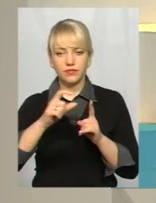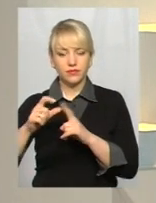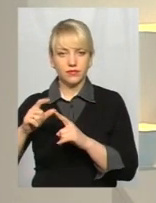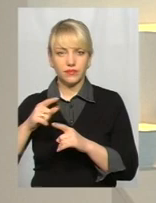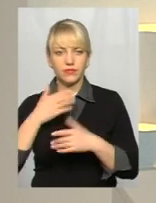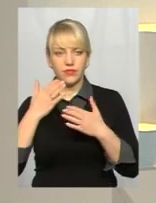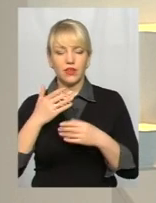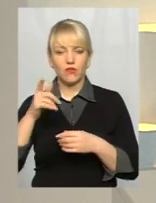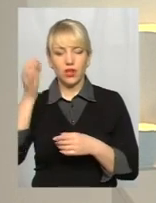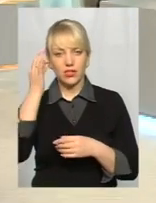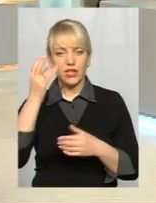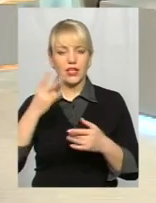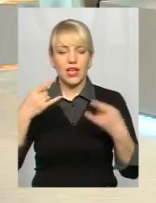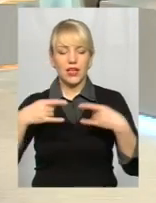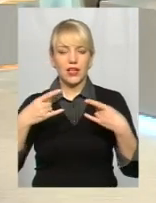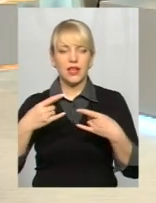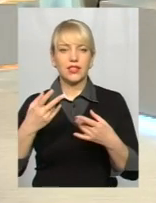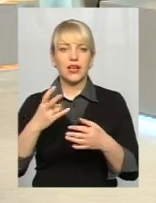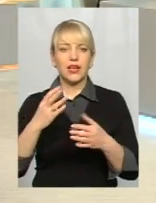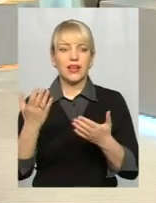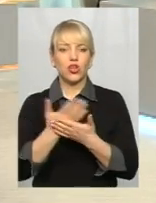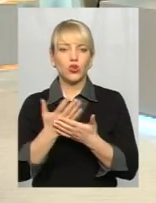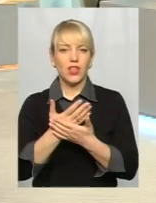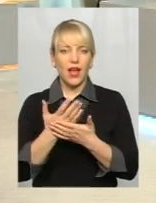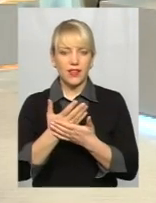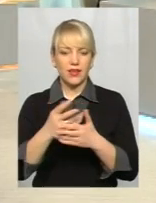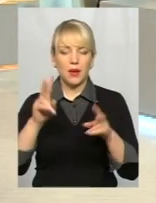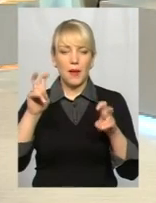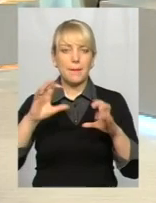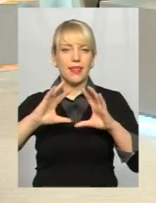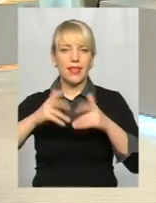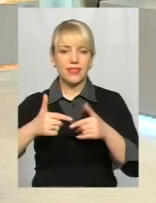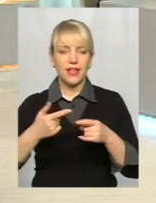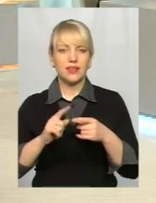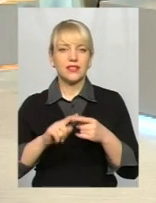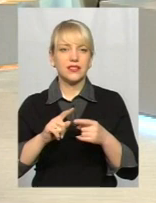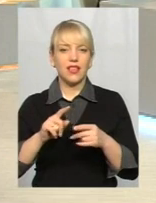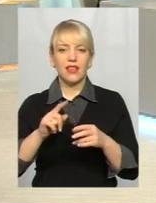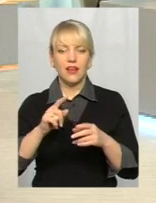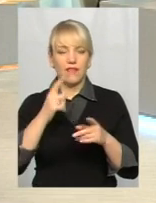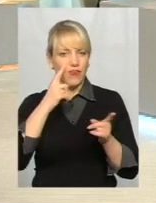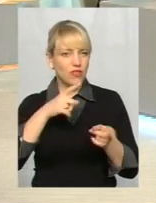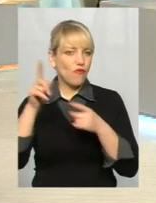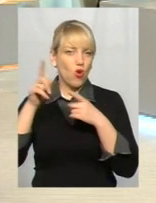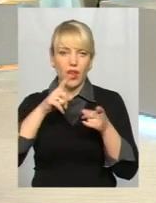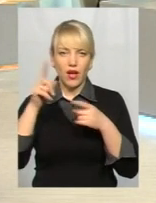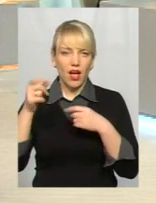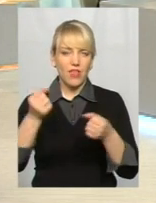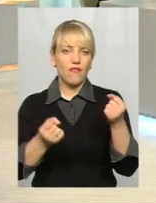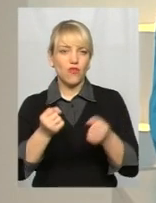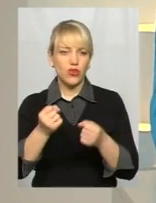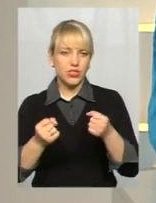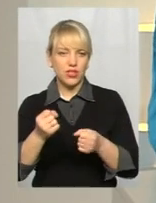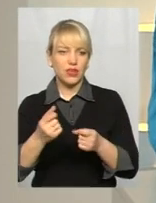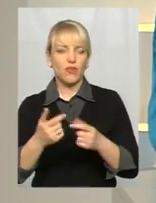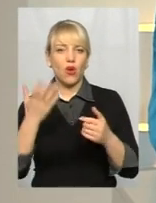про екрани на приміщенні кінотеатру «Планета» і біля філармонії, зауважує, це відволікає водіїв не менше, а навіть більше. Колись